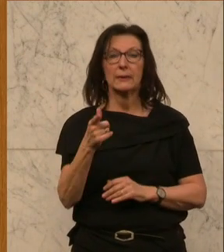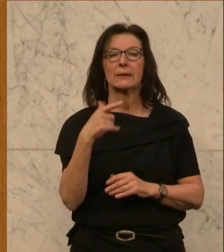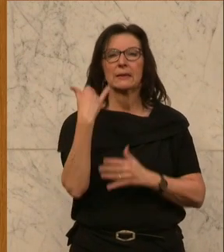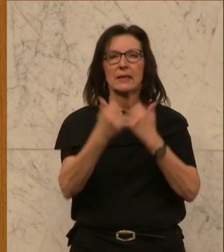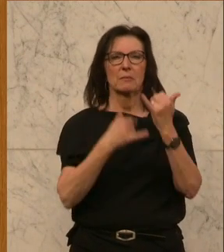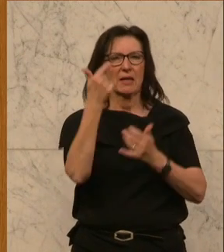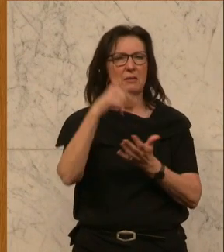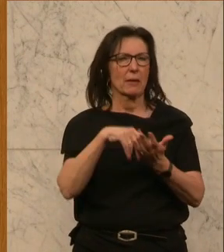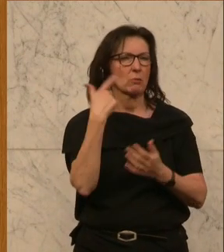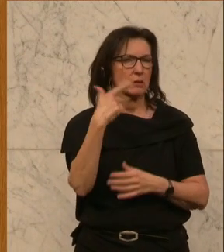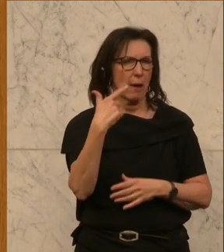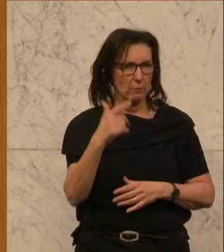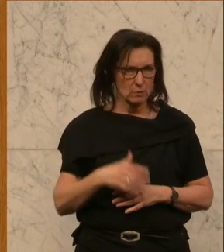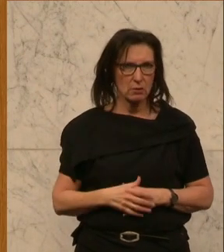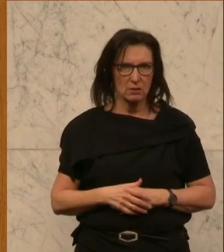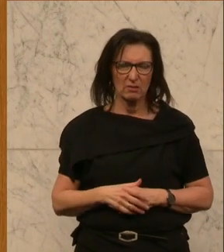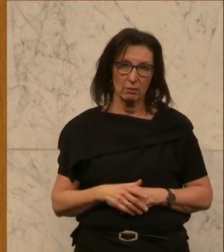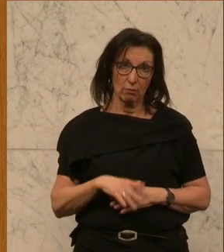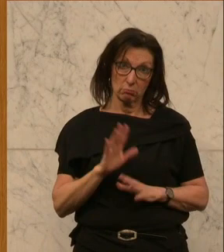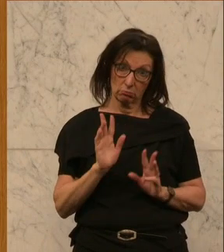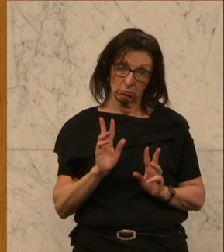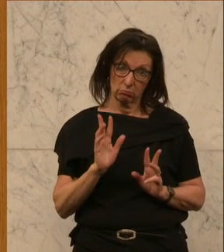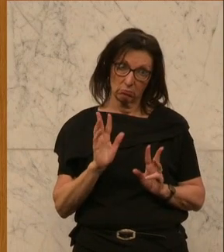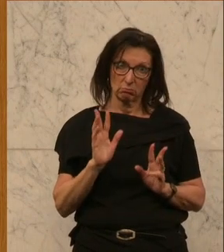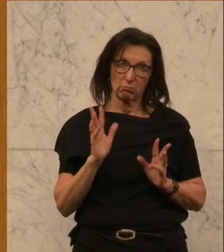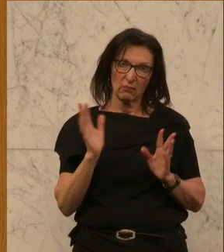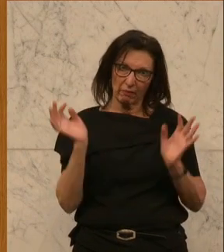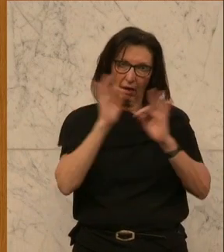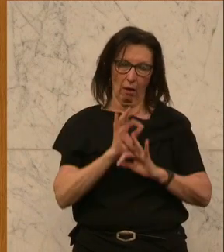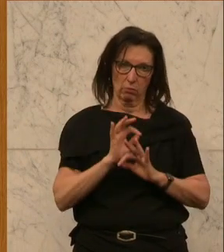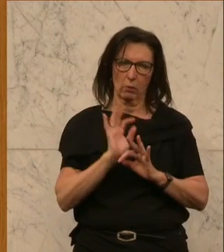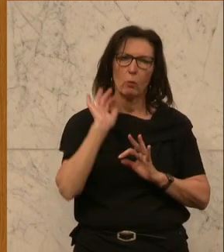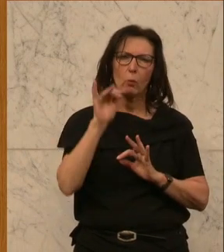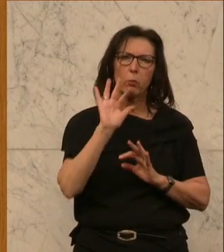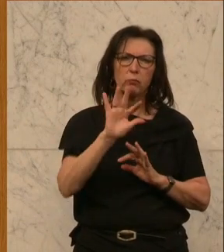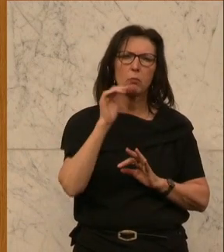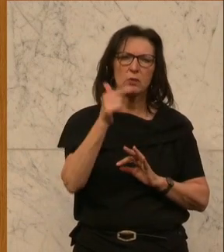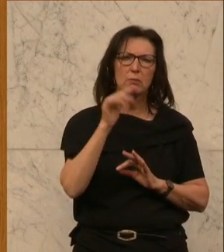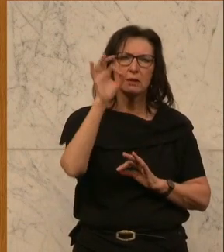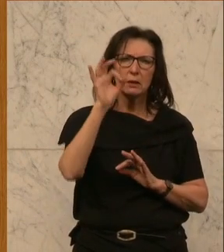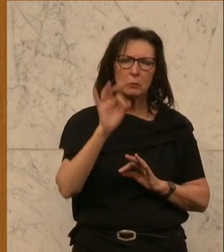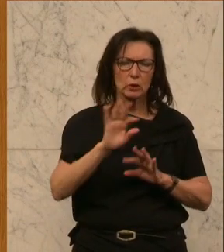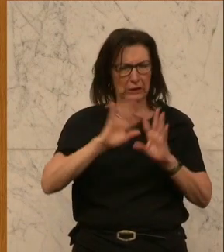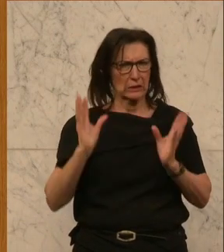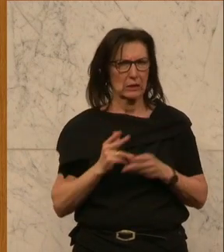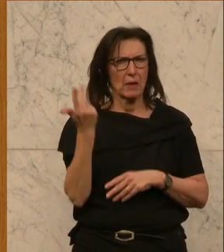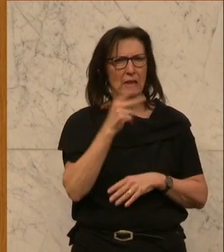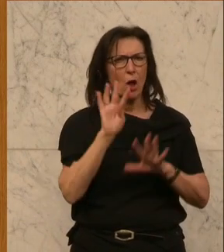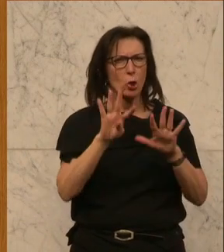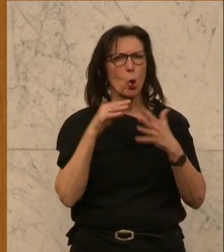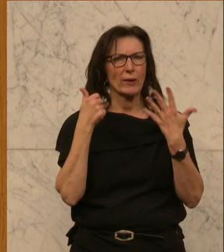und das ist die traurige Bilanz, waren über 25 Prozent der 369